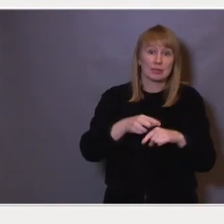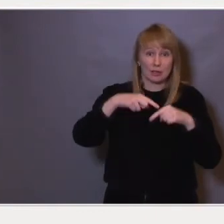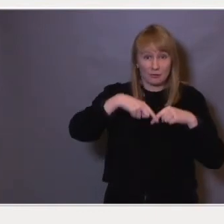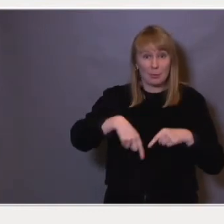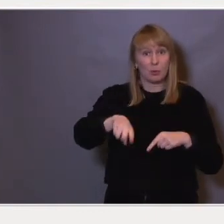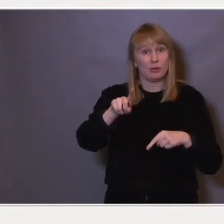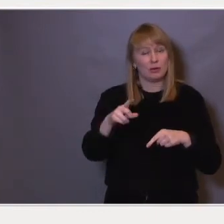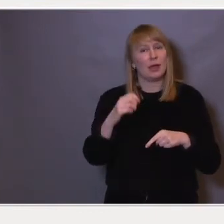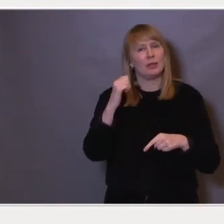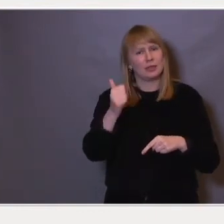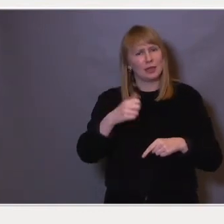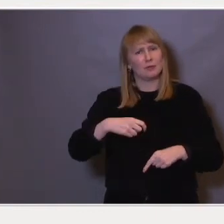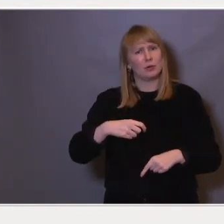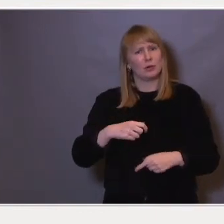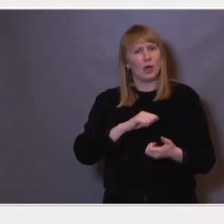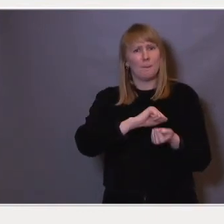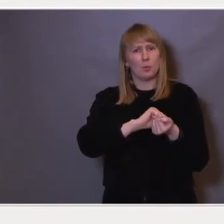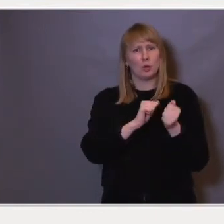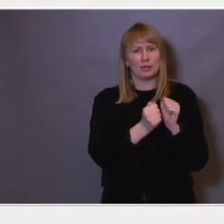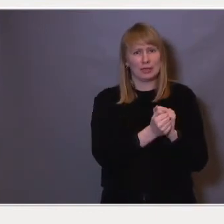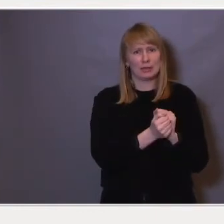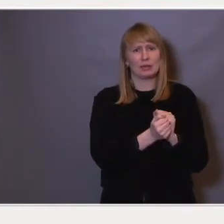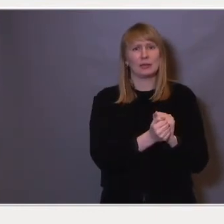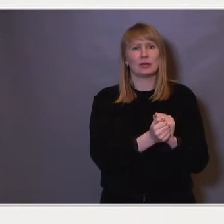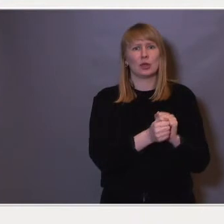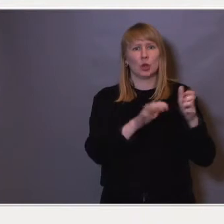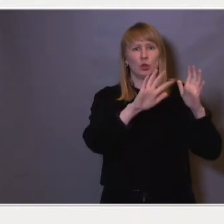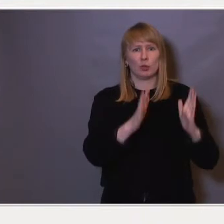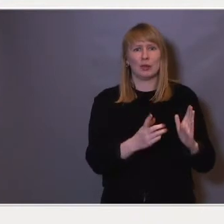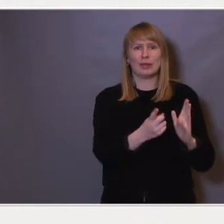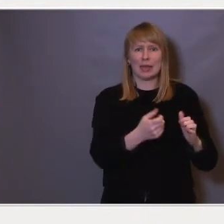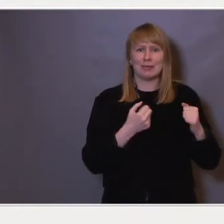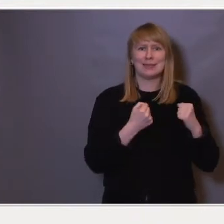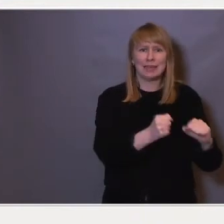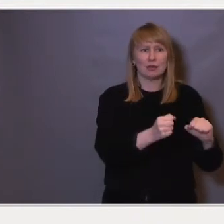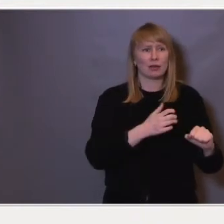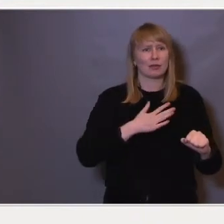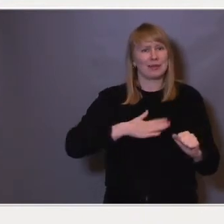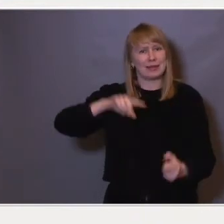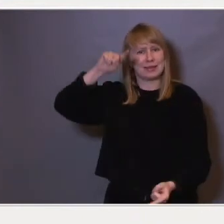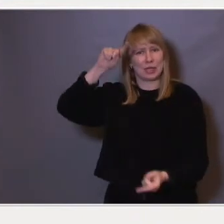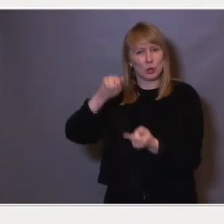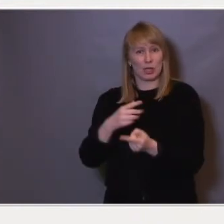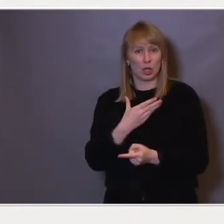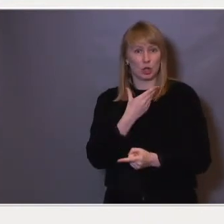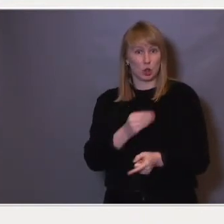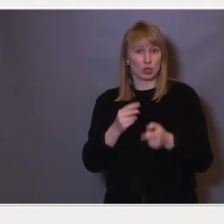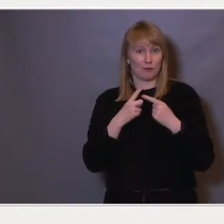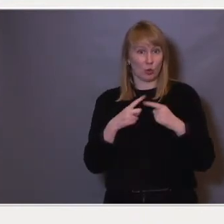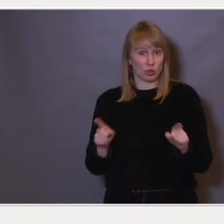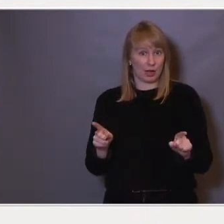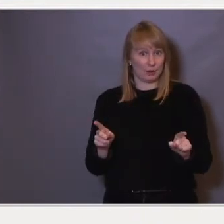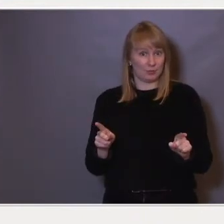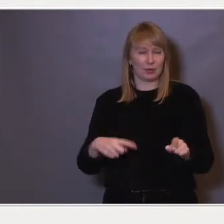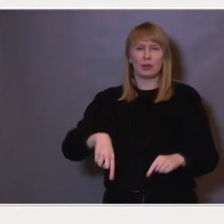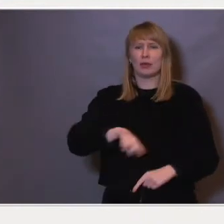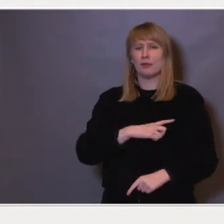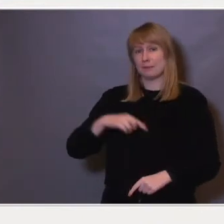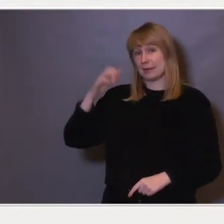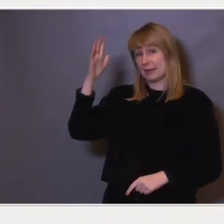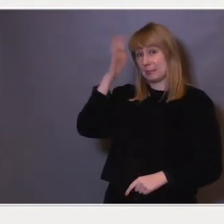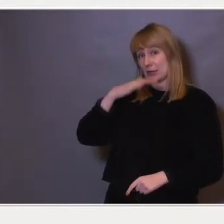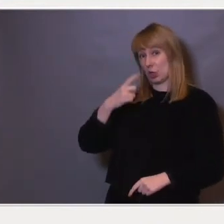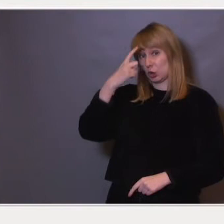kommer, og derfor krever politikkutforming og tiltak for å redusere kjønnsforskjellene. Vi mener at